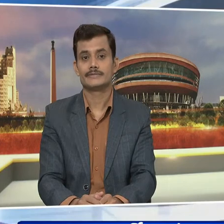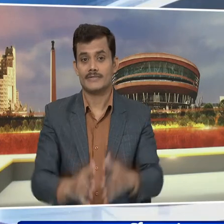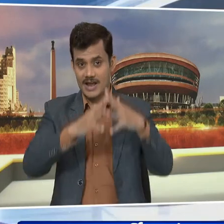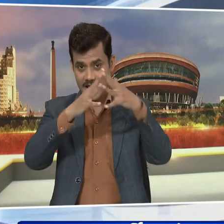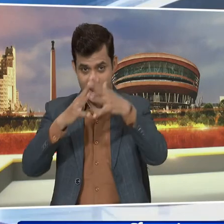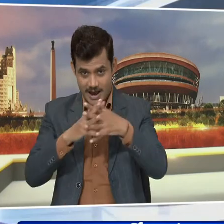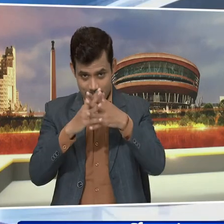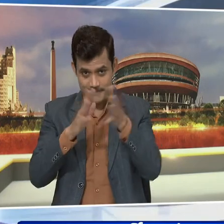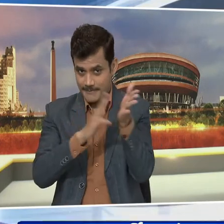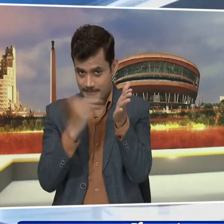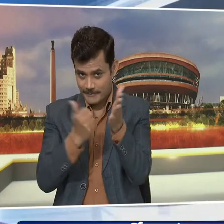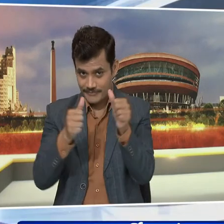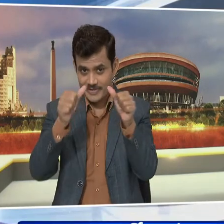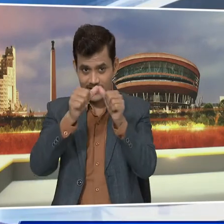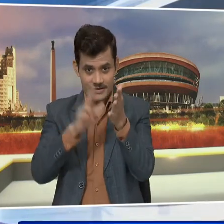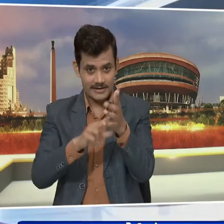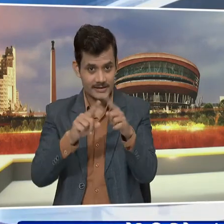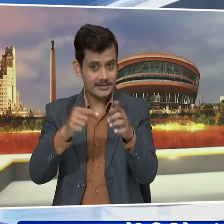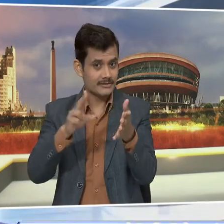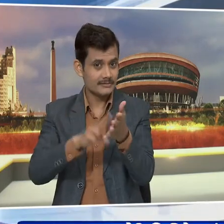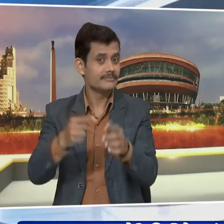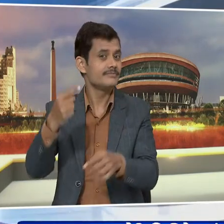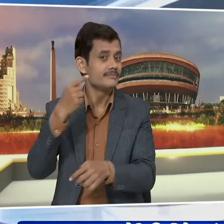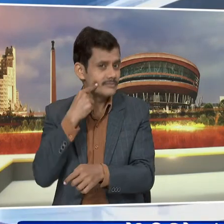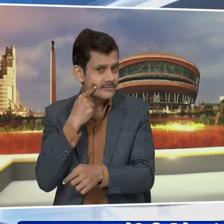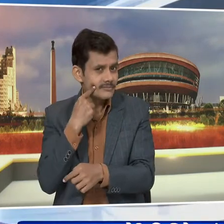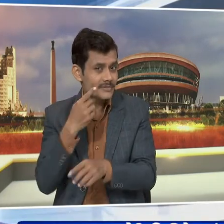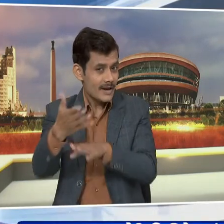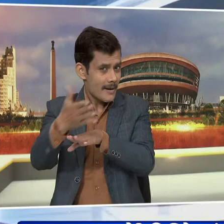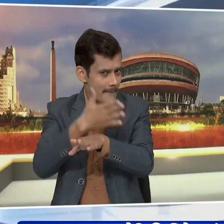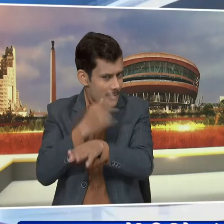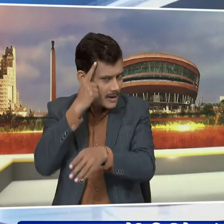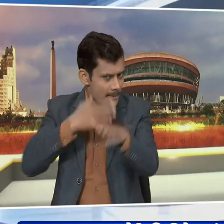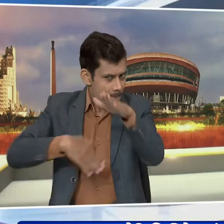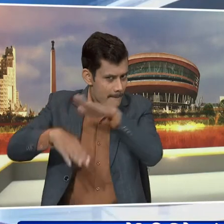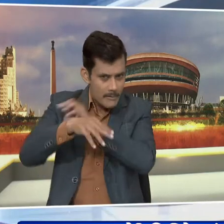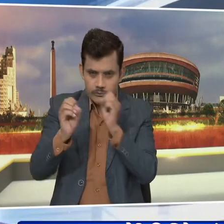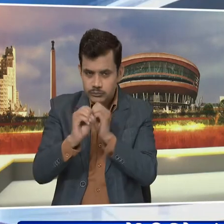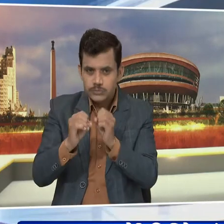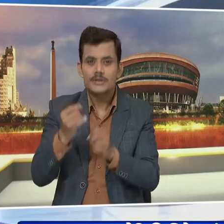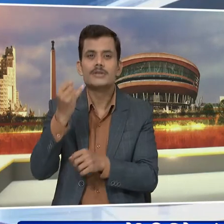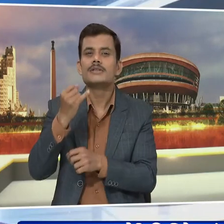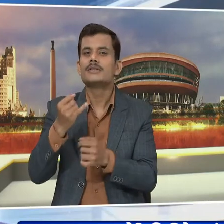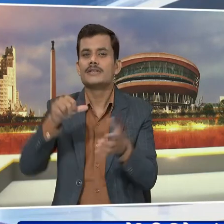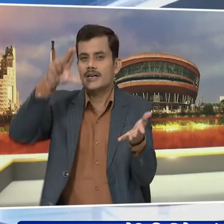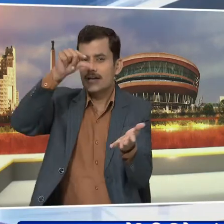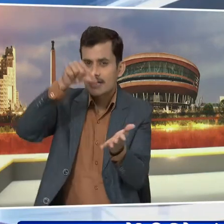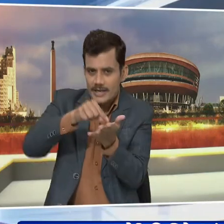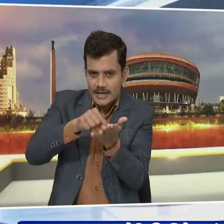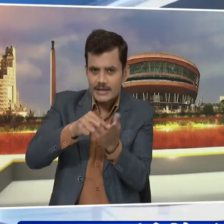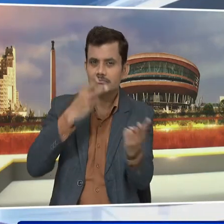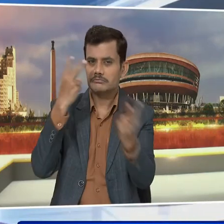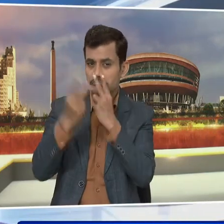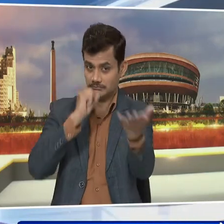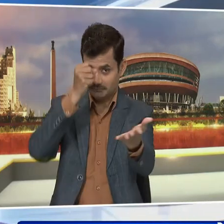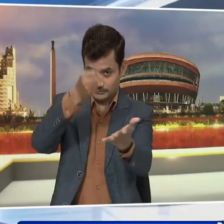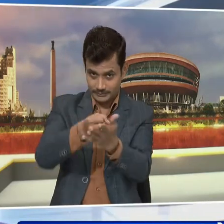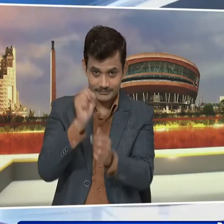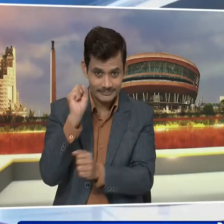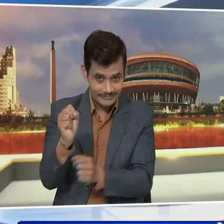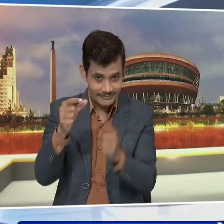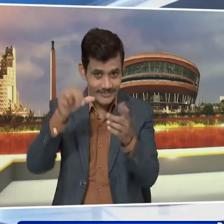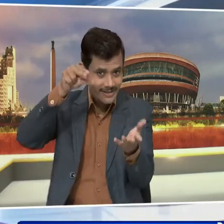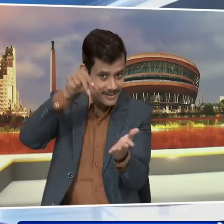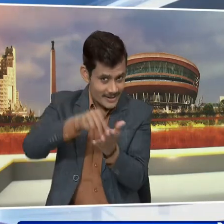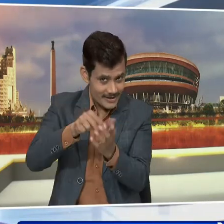अमेरिके विदेश मंत्री आंटनी ब्लिंकन ने बिना किसी पूर्व योजना के इराग का भी दौरा किया उन्होंने एराग के प्रधान मंत्री